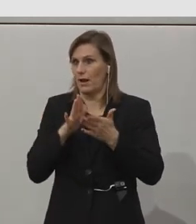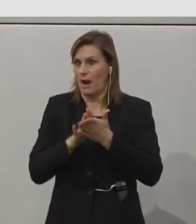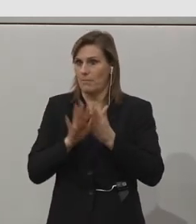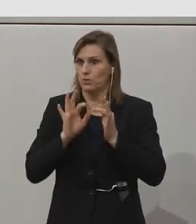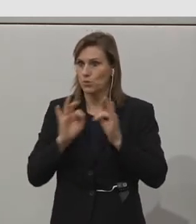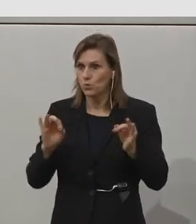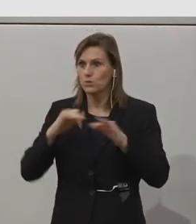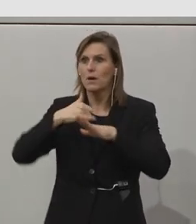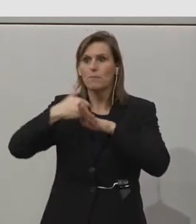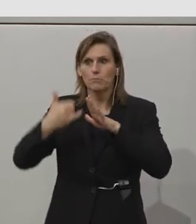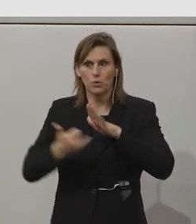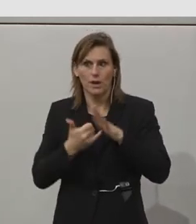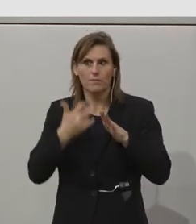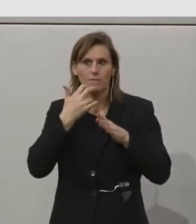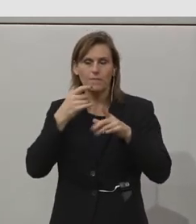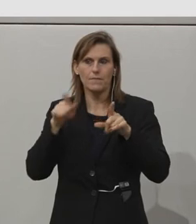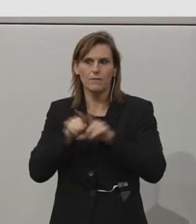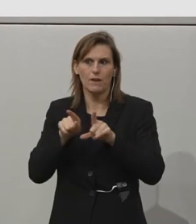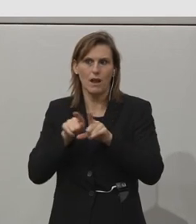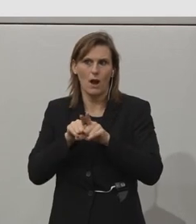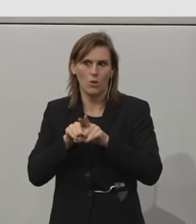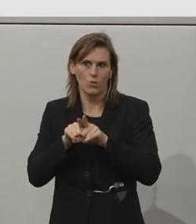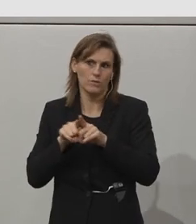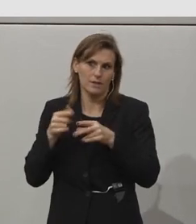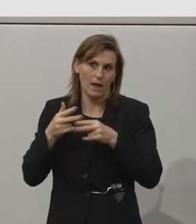diesem Projekt wollen wir dafür aber auch einen Beitrag leisten.